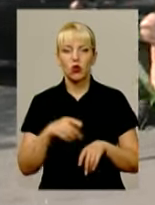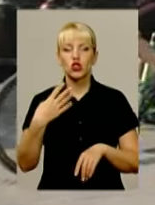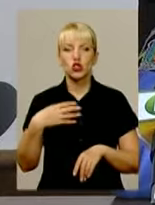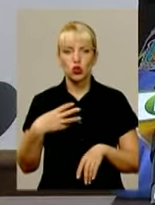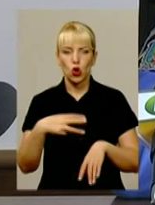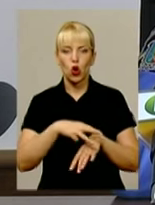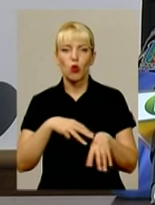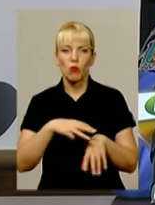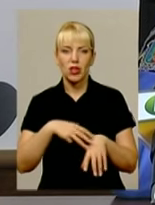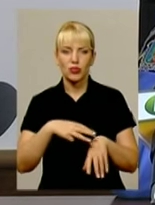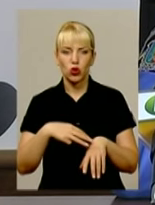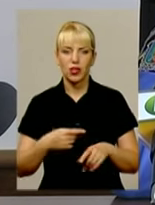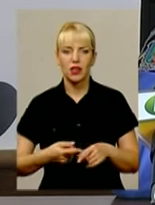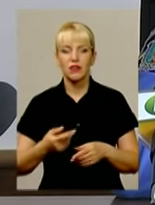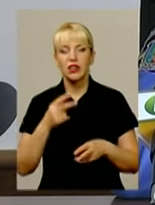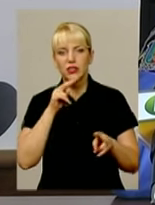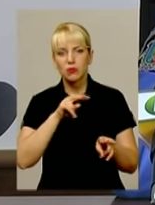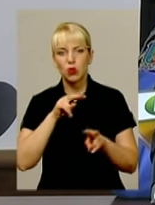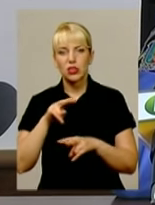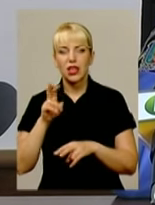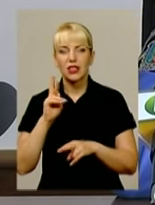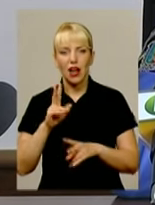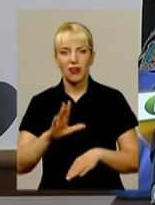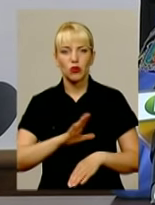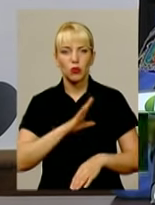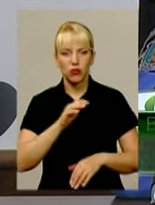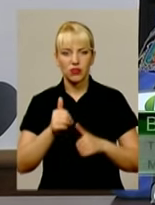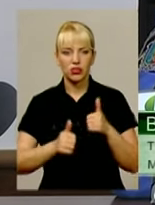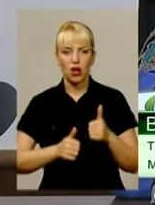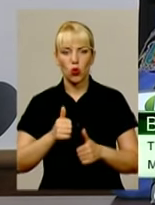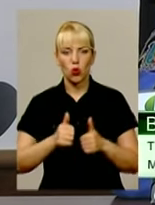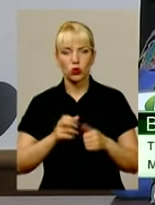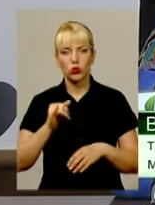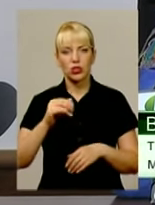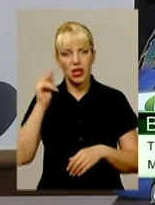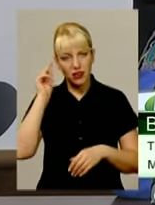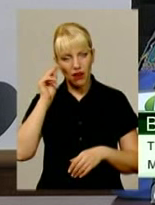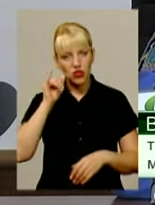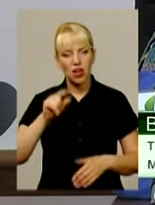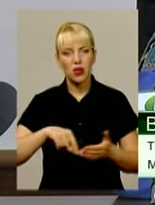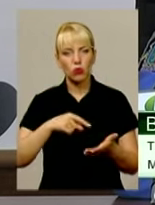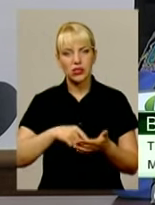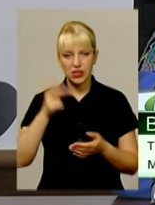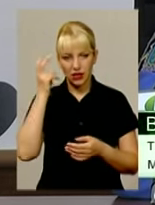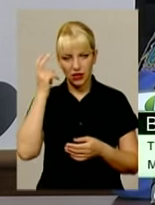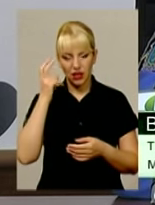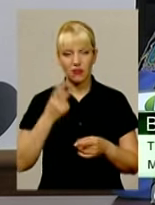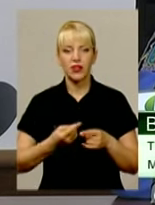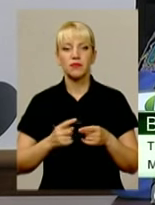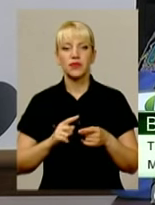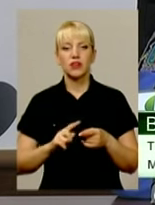Онісьєв. Спостерігали, як відбувався конкурс та навчання в Києві патрульної поліції. Вона вже вийшла,